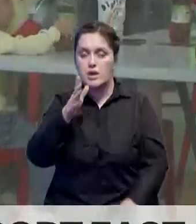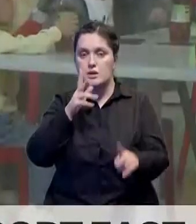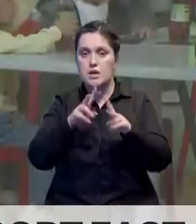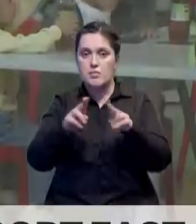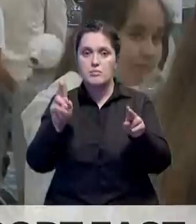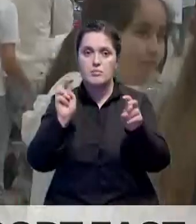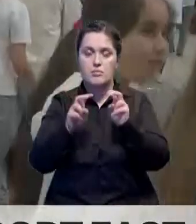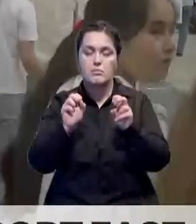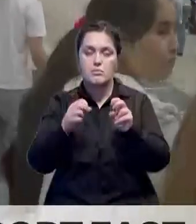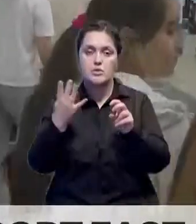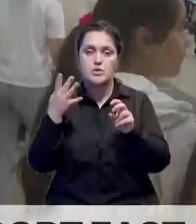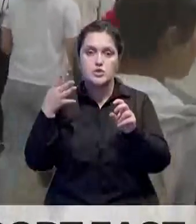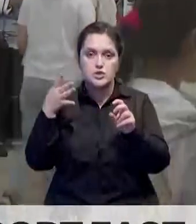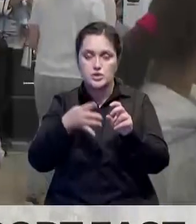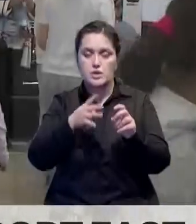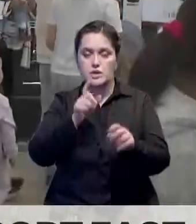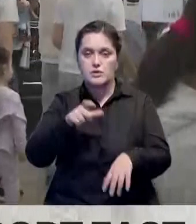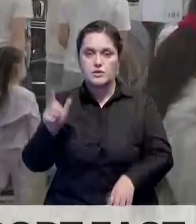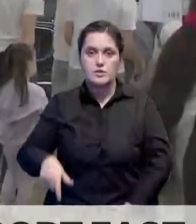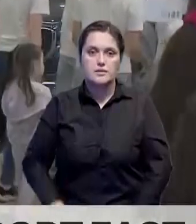посетить его смогут больше 4000 гостей.